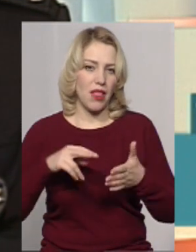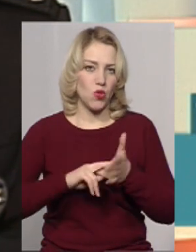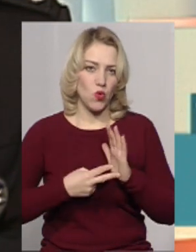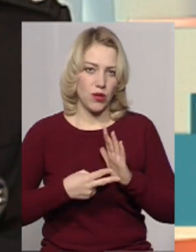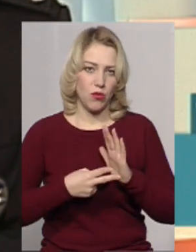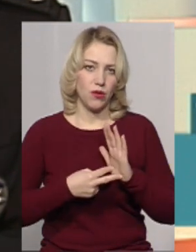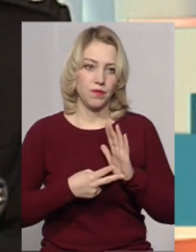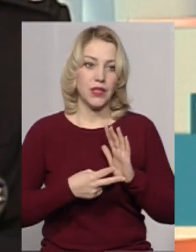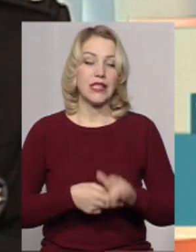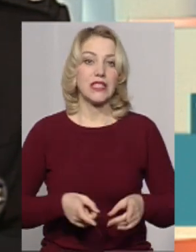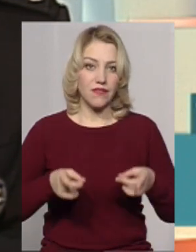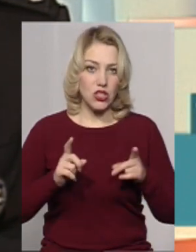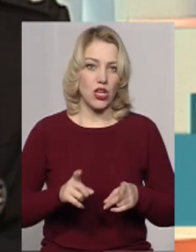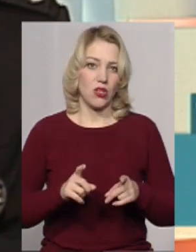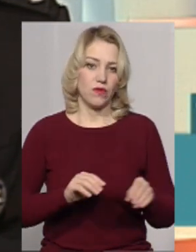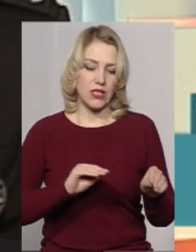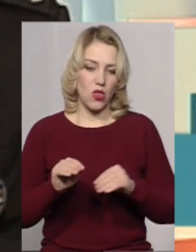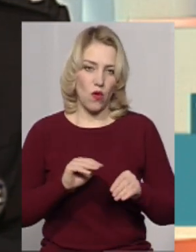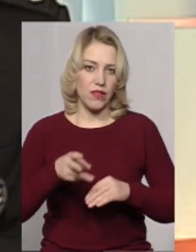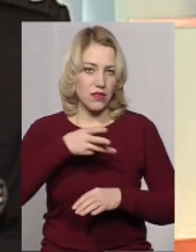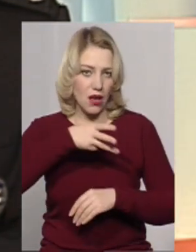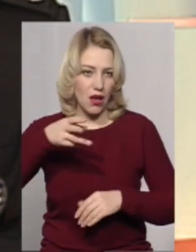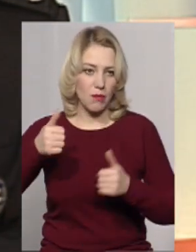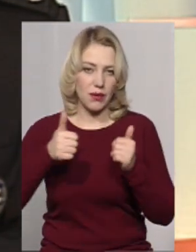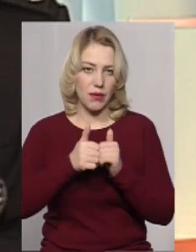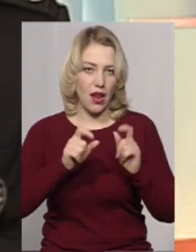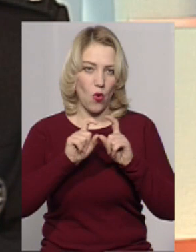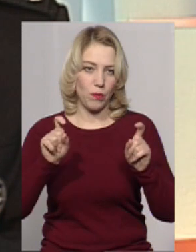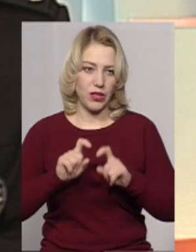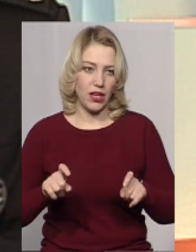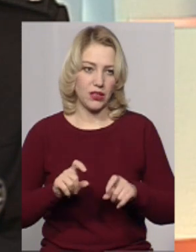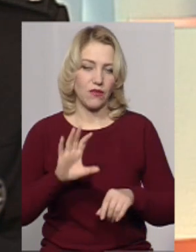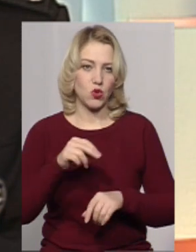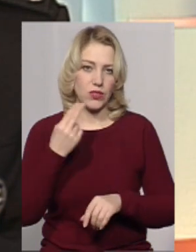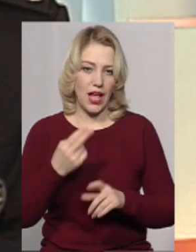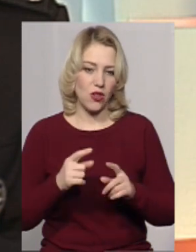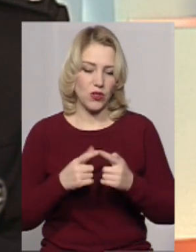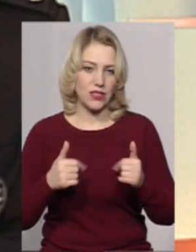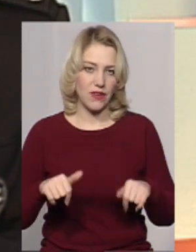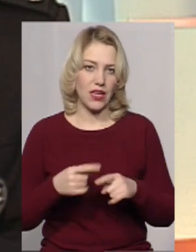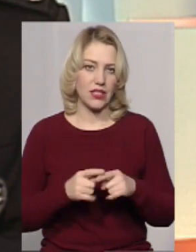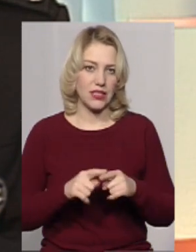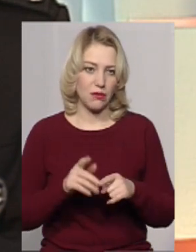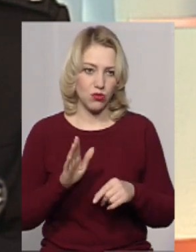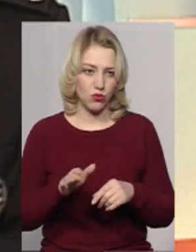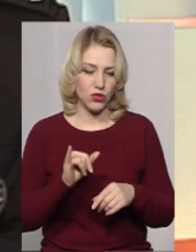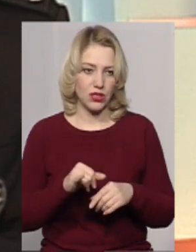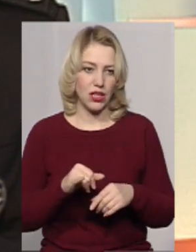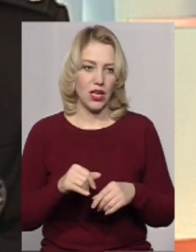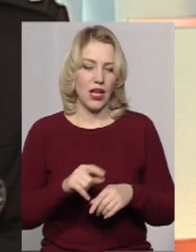звичайно, встановлення камер біля об'єктів соціальної сфери, це будуть і